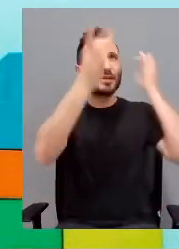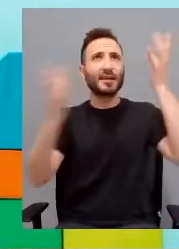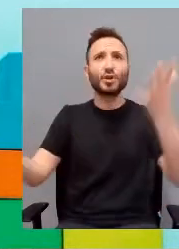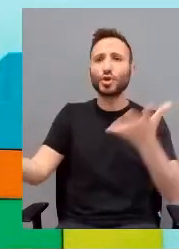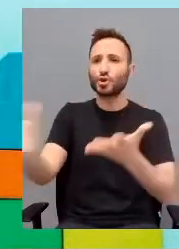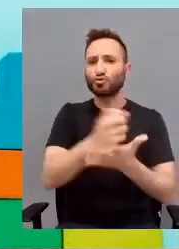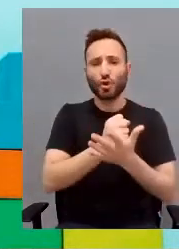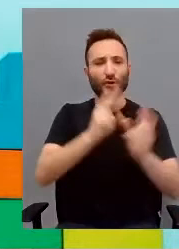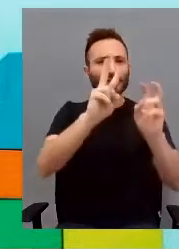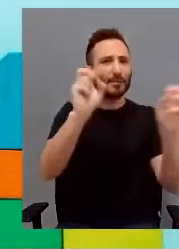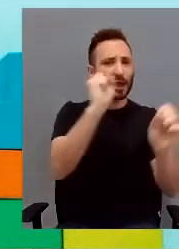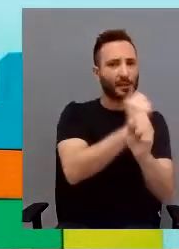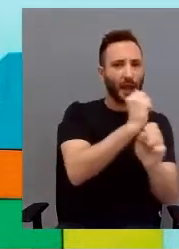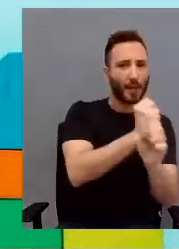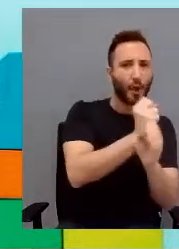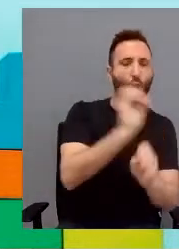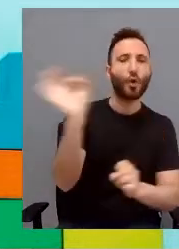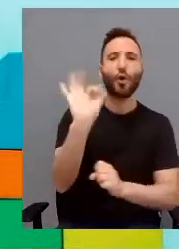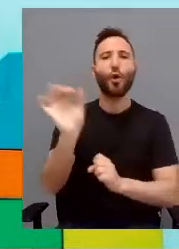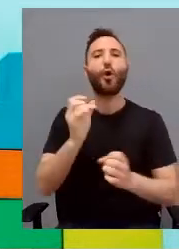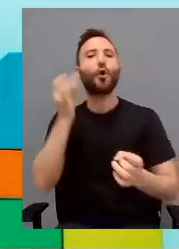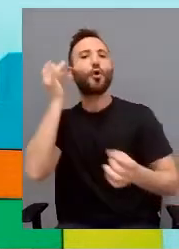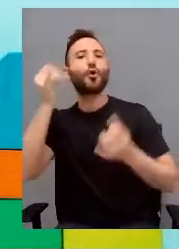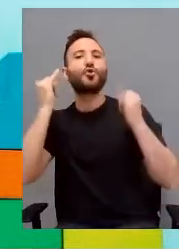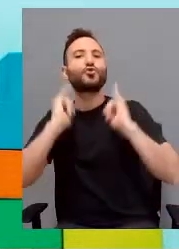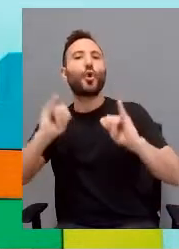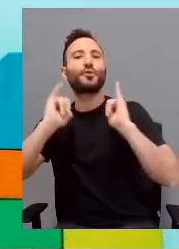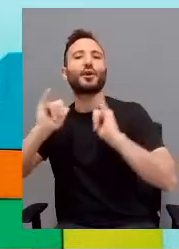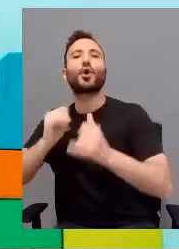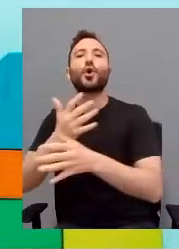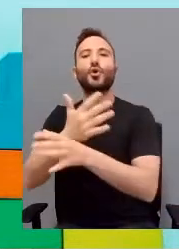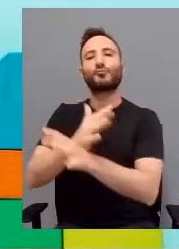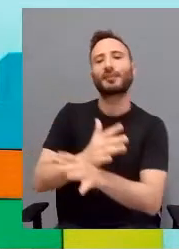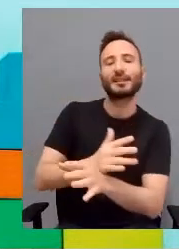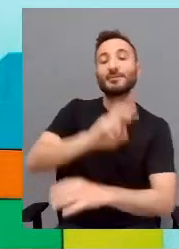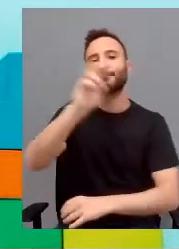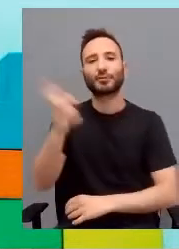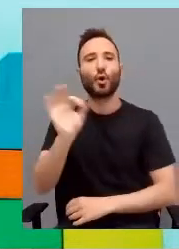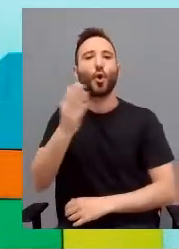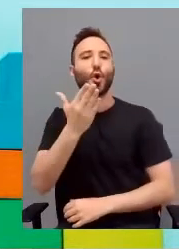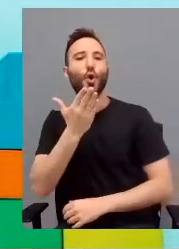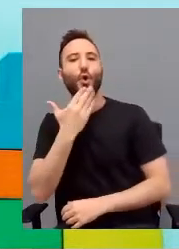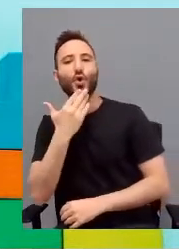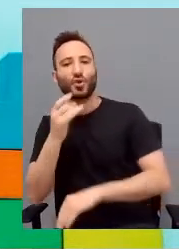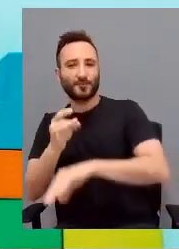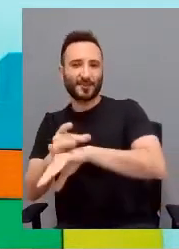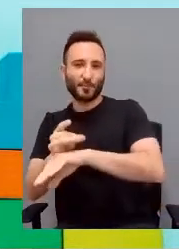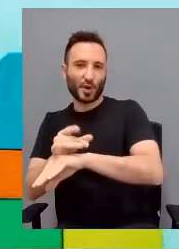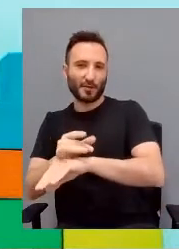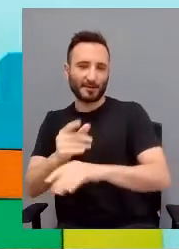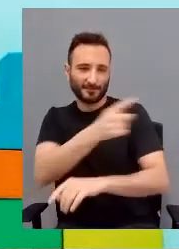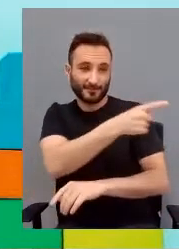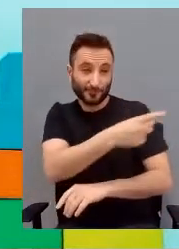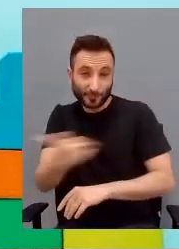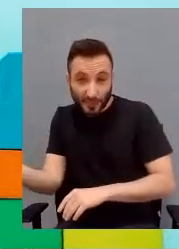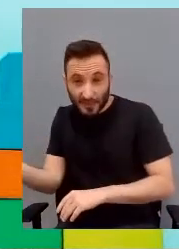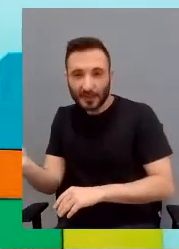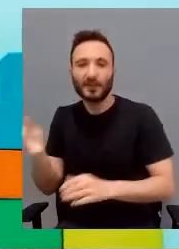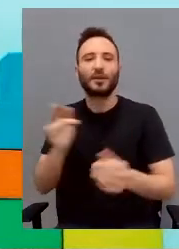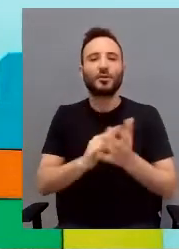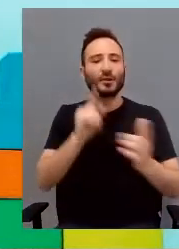laborali come ludico recreativa di socializzazione o deozio ok possiamo passare all'altra